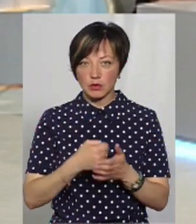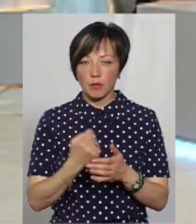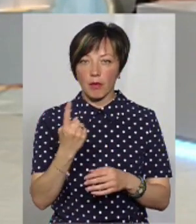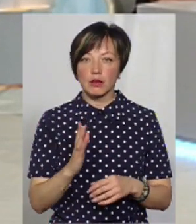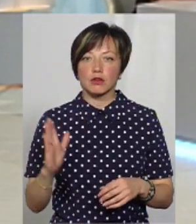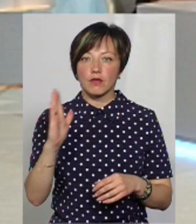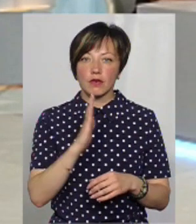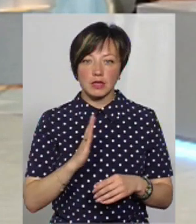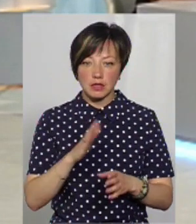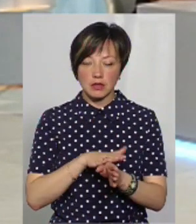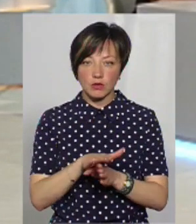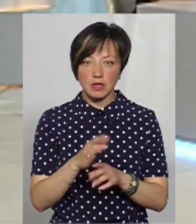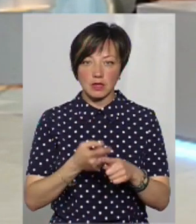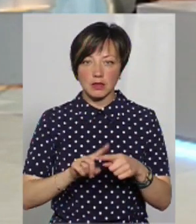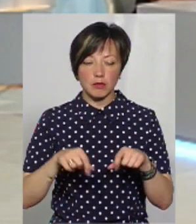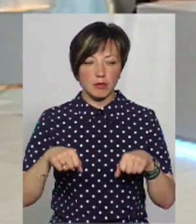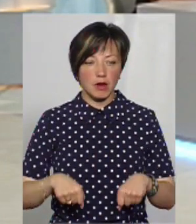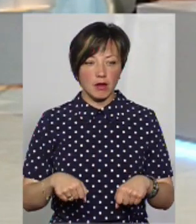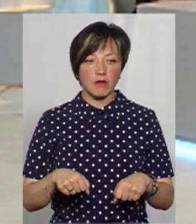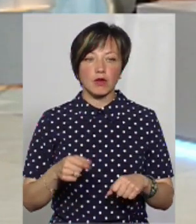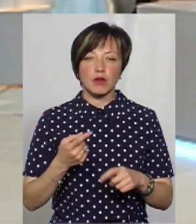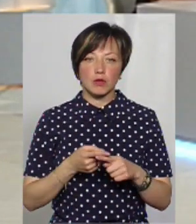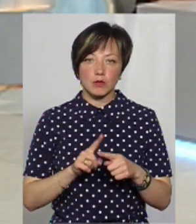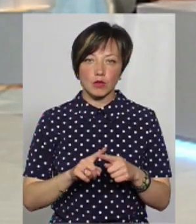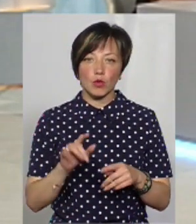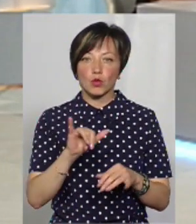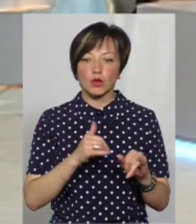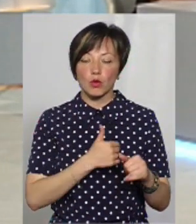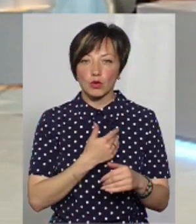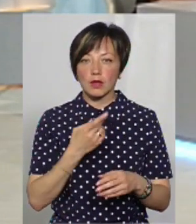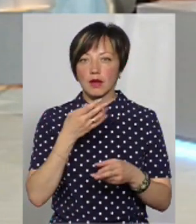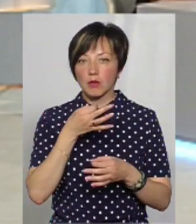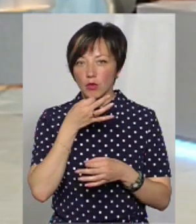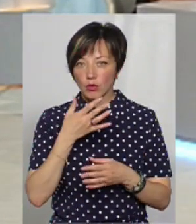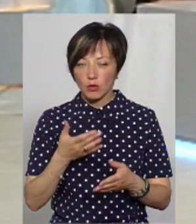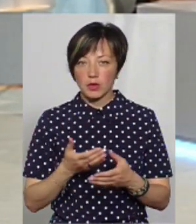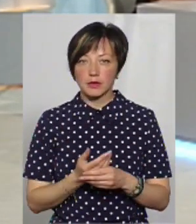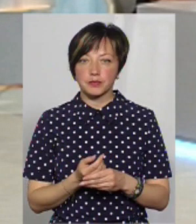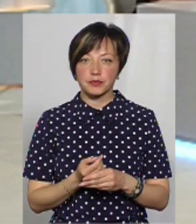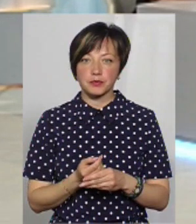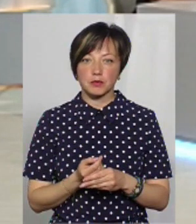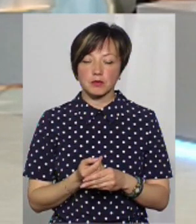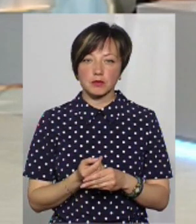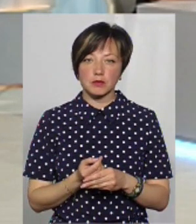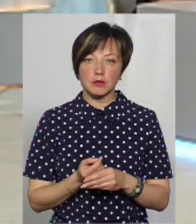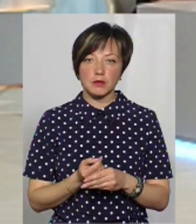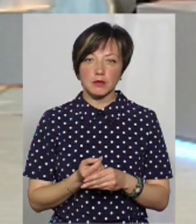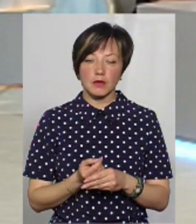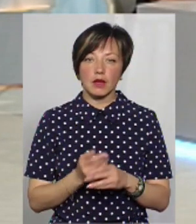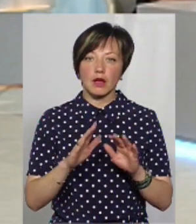до першого вересня реалізувати це право в тому закладі, де вони хочуть, де їм подобається, чи за